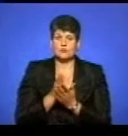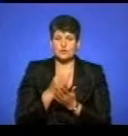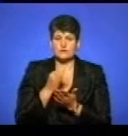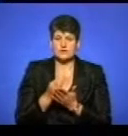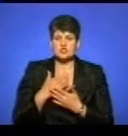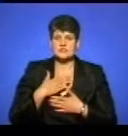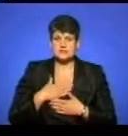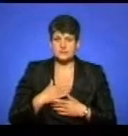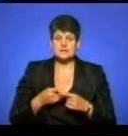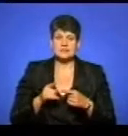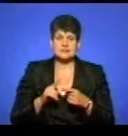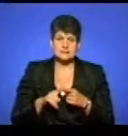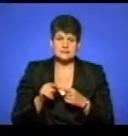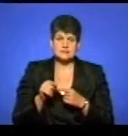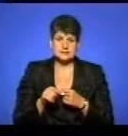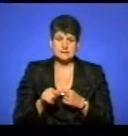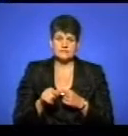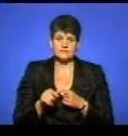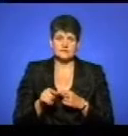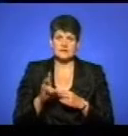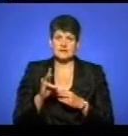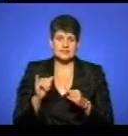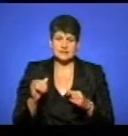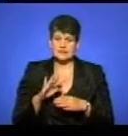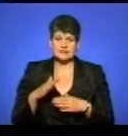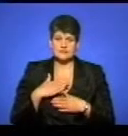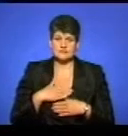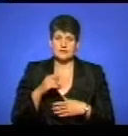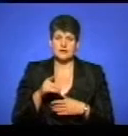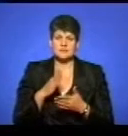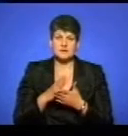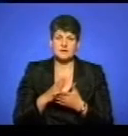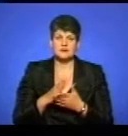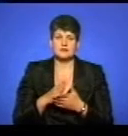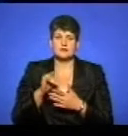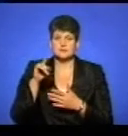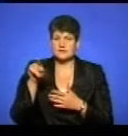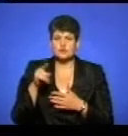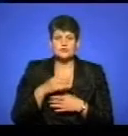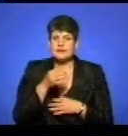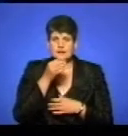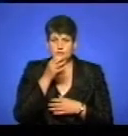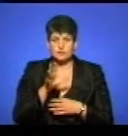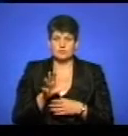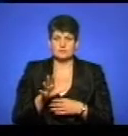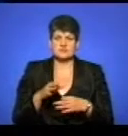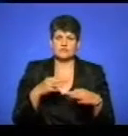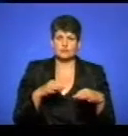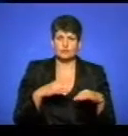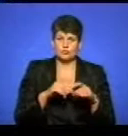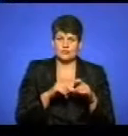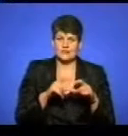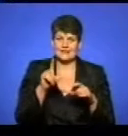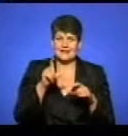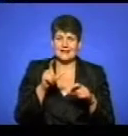задоволені ми саме цим проектом? Звісно, ні, тому що там є один пункт, який не влаштовує ні одного з нас властиків автомобілів на євро